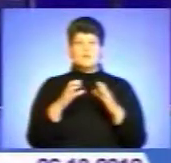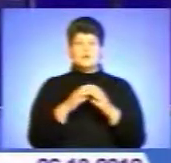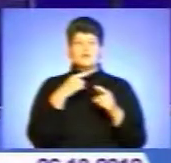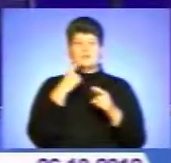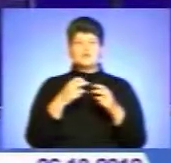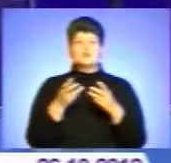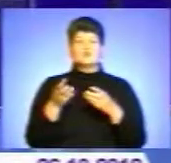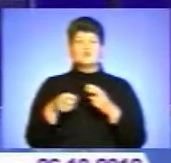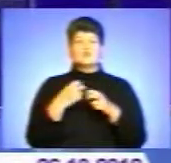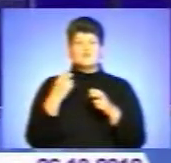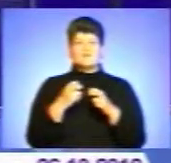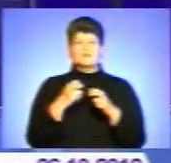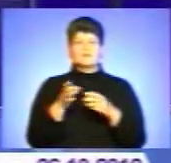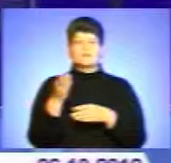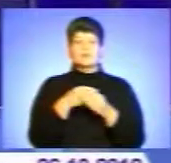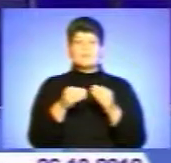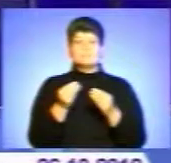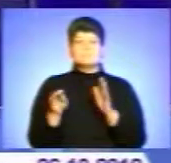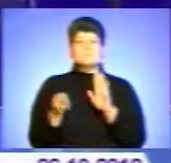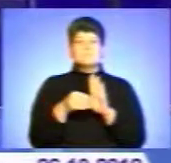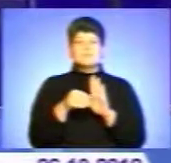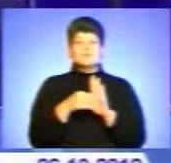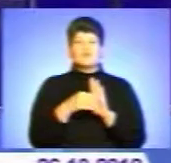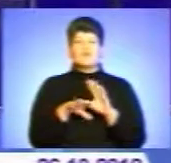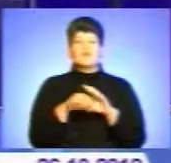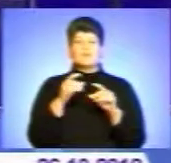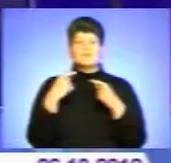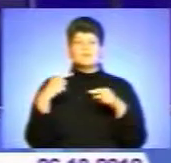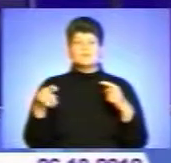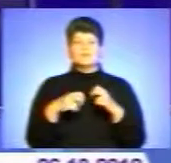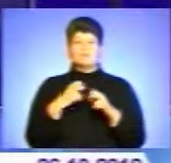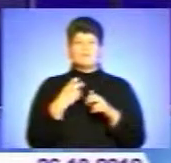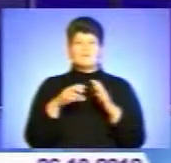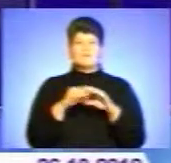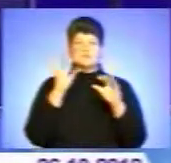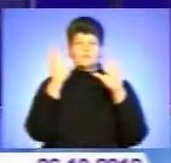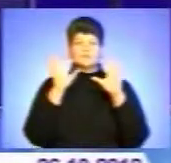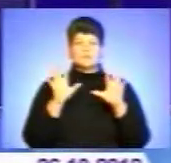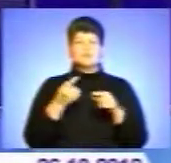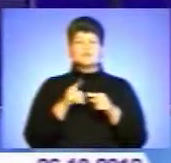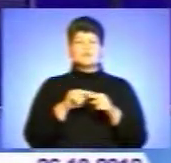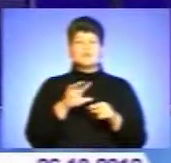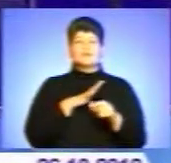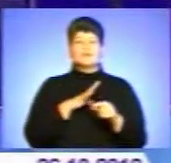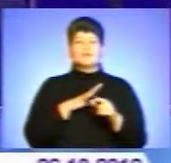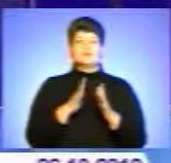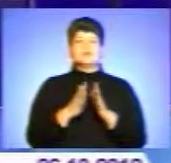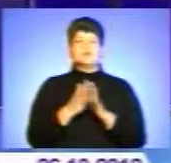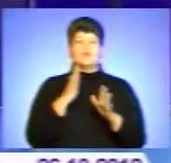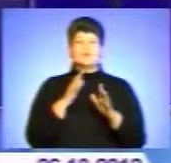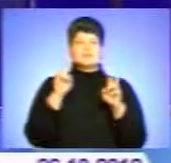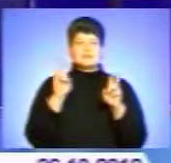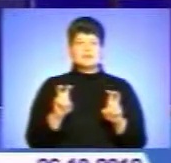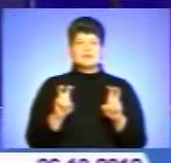адміністративним ресурсом та підкупу виборців інші порушення виборчого законодавства. Про це йшлося на черговому засіданні у